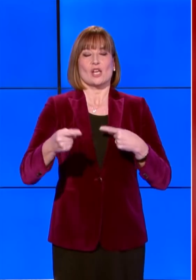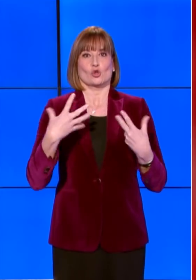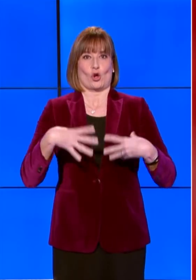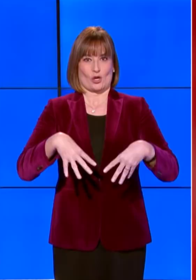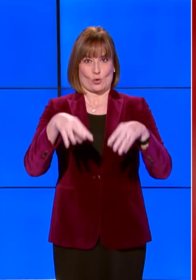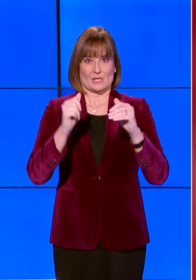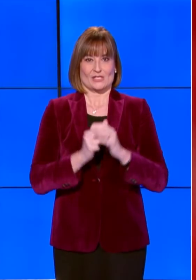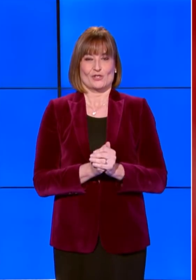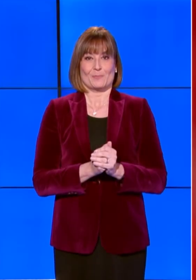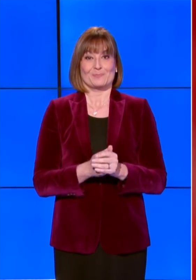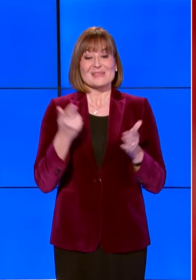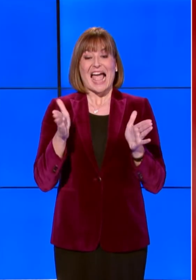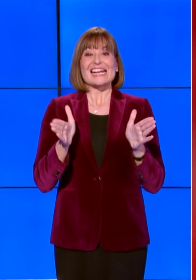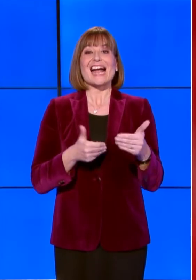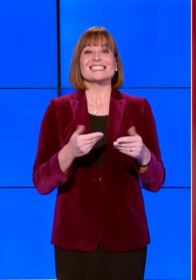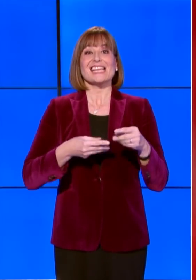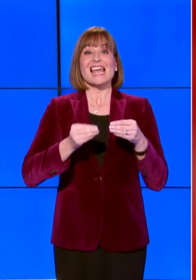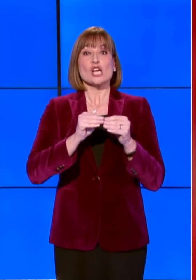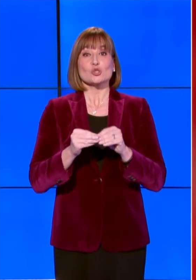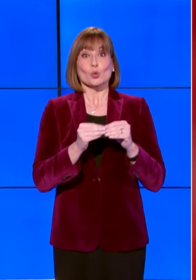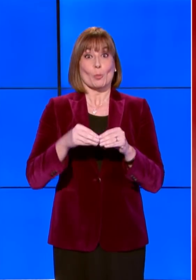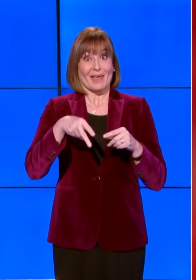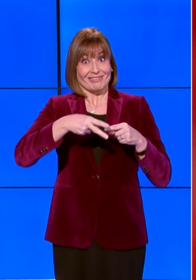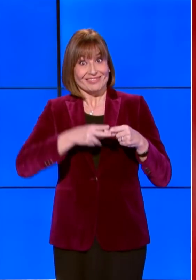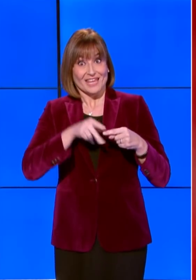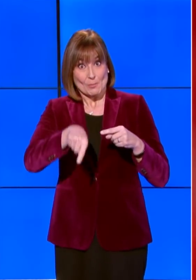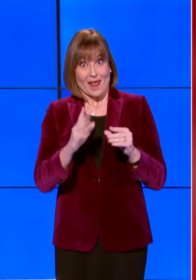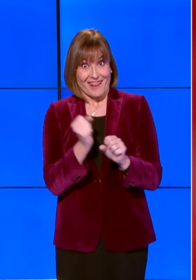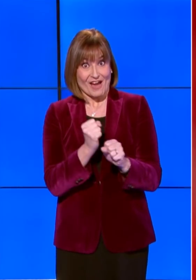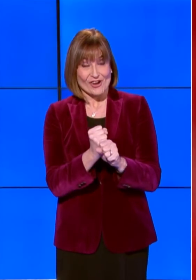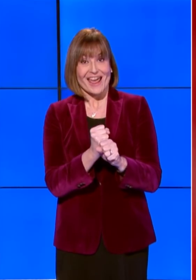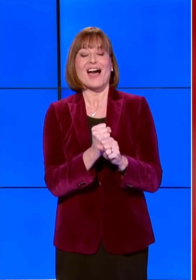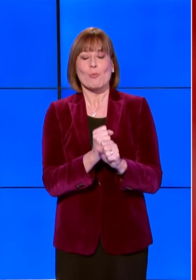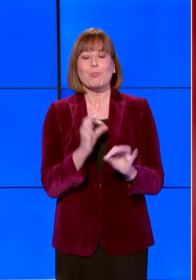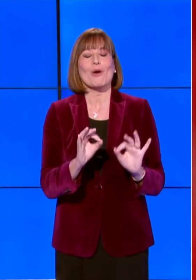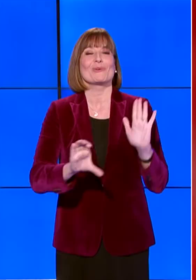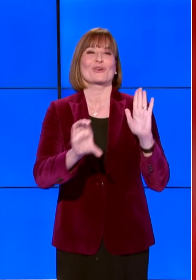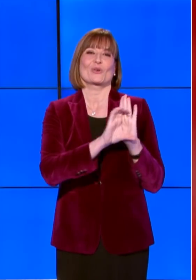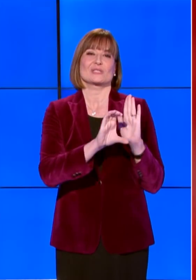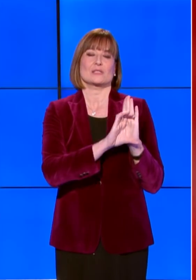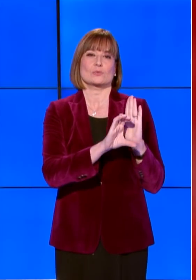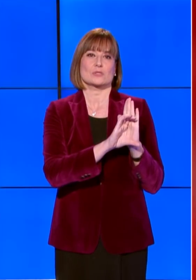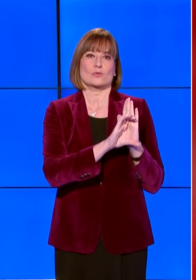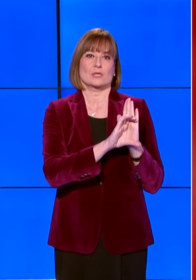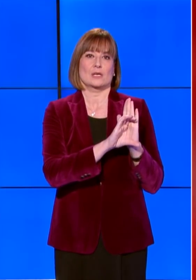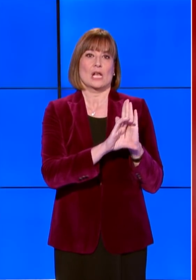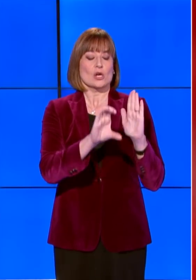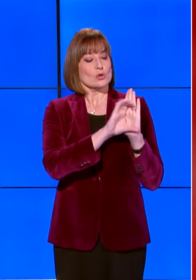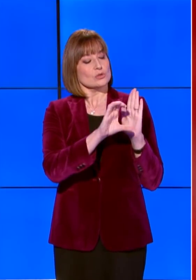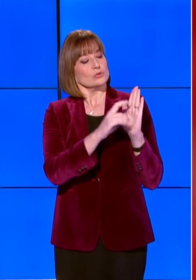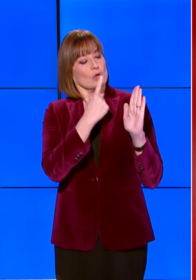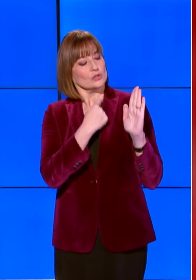La cassetta degli attrezzi per riuscire in questo lavoro è la nostra Costituzione. Ci indica la